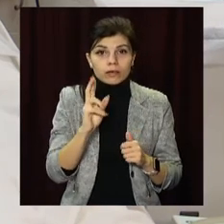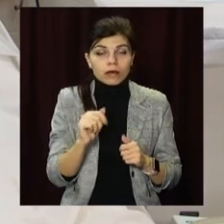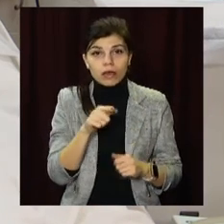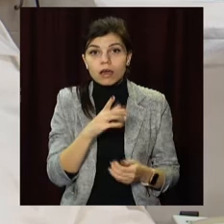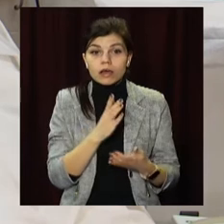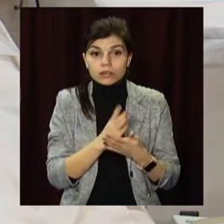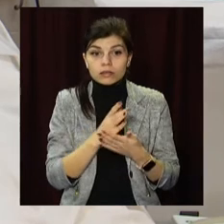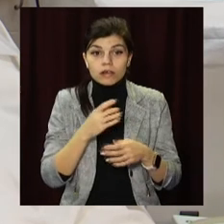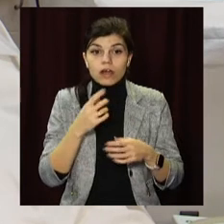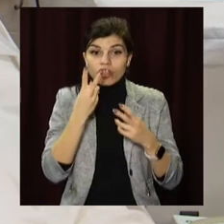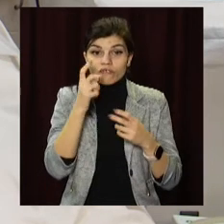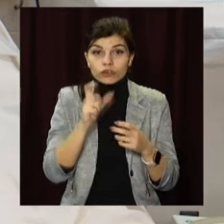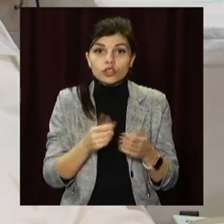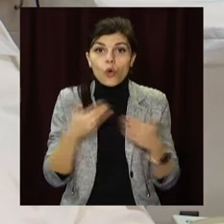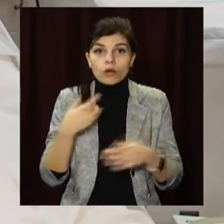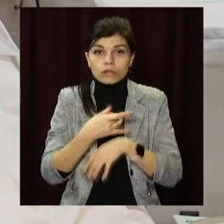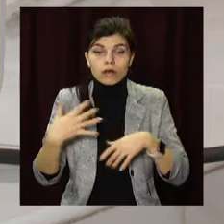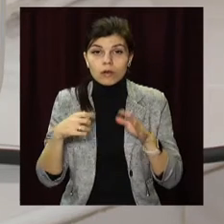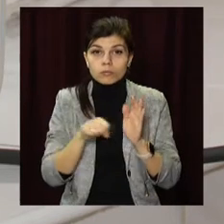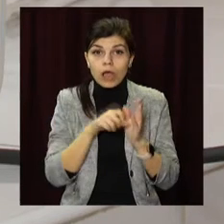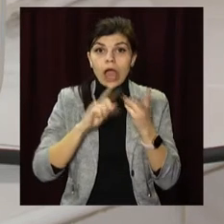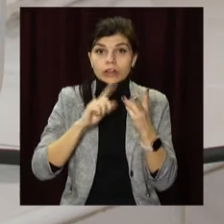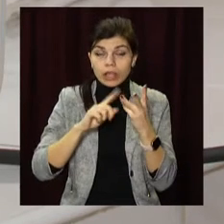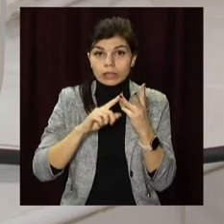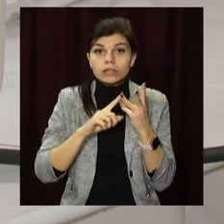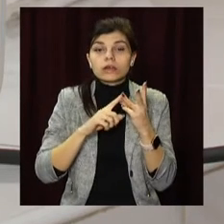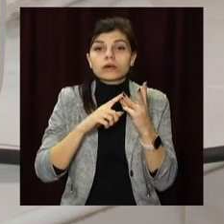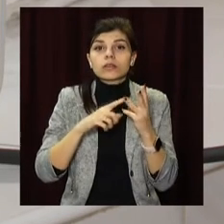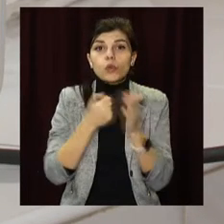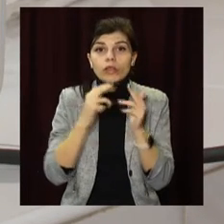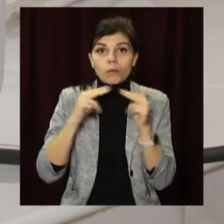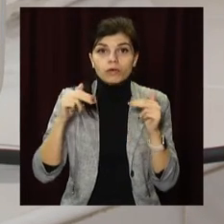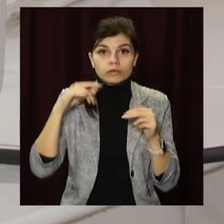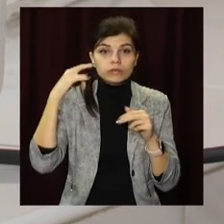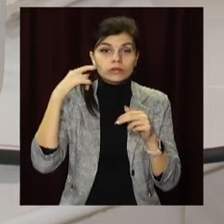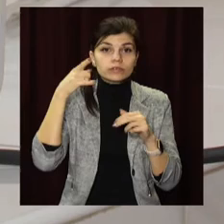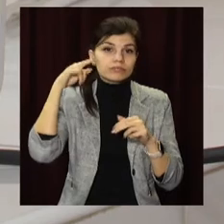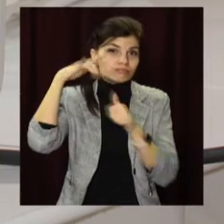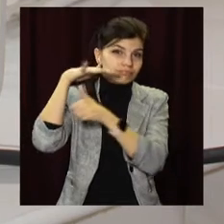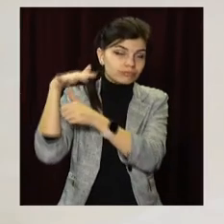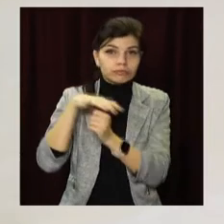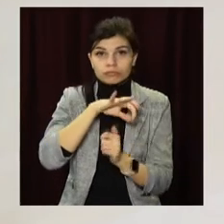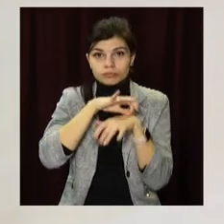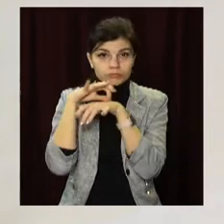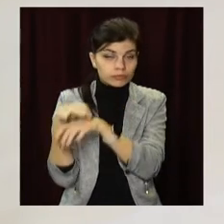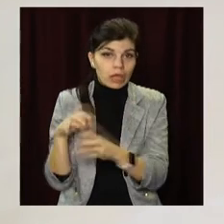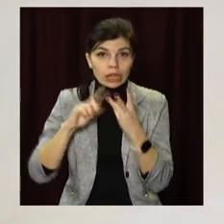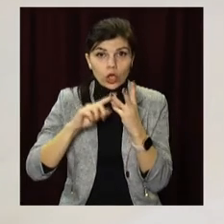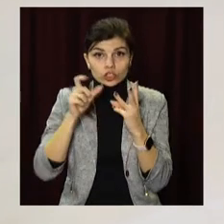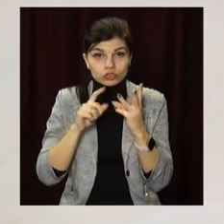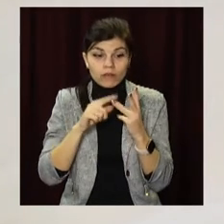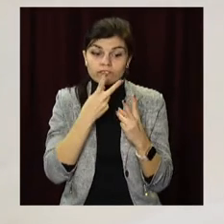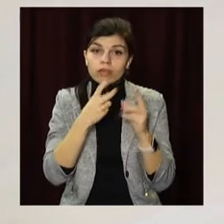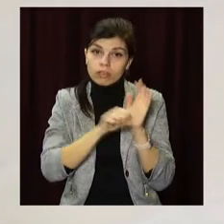загинули. Третього вночі доправили санавіацію до Дніпра. 25-річний чоловік у вкрай тяжкому стані, кажуть медики. У військового